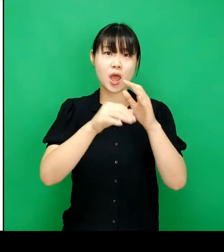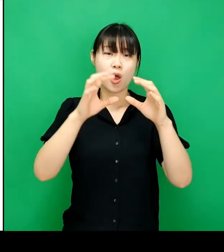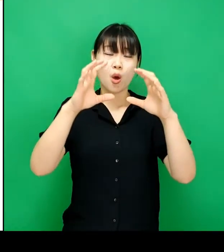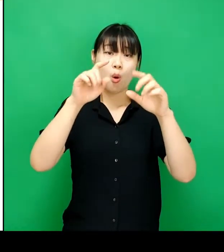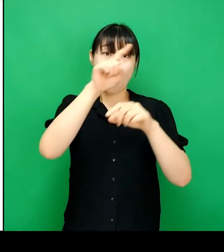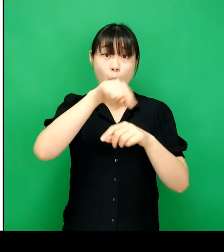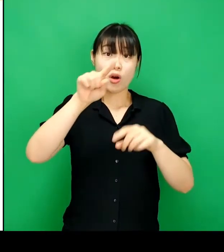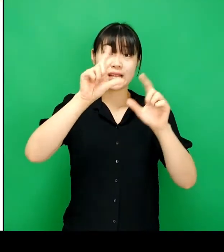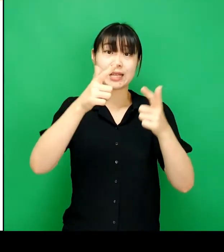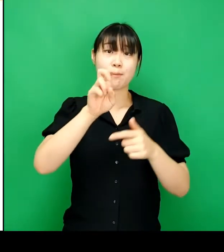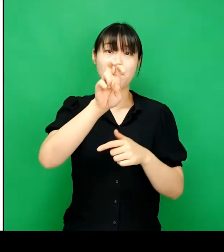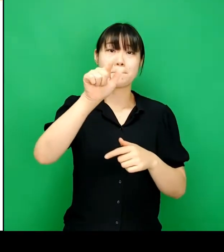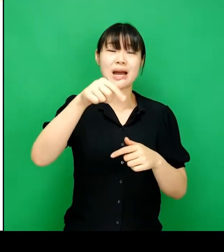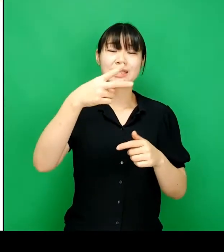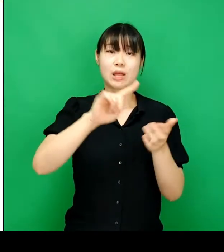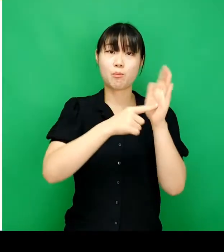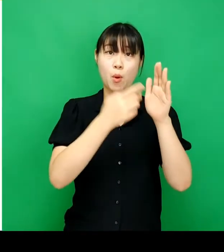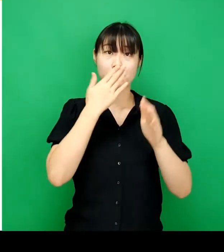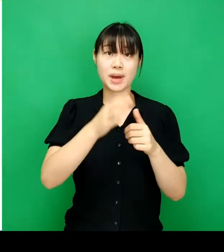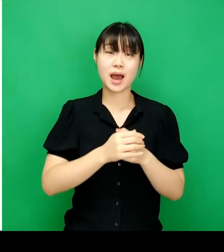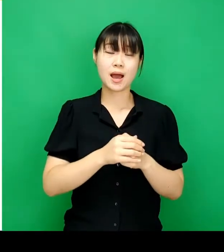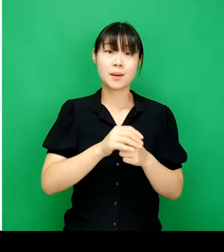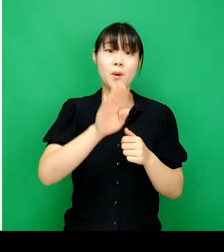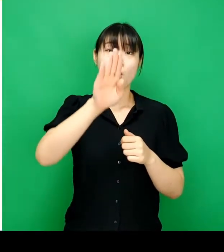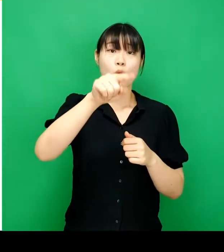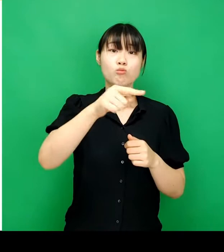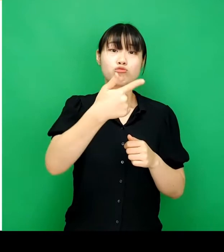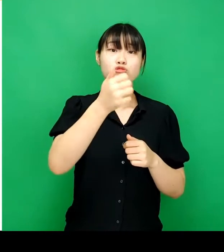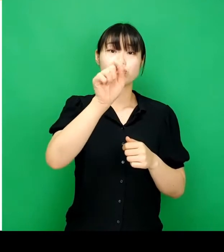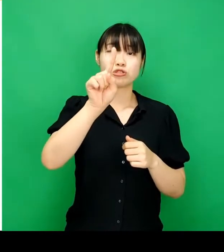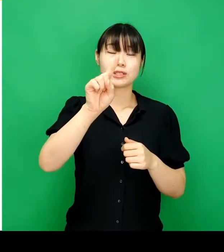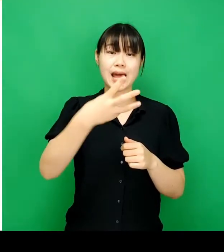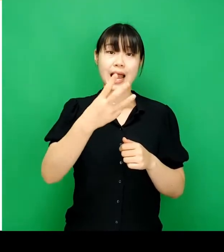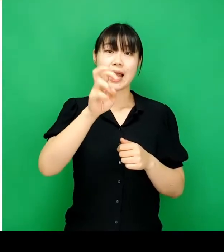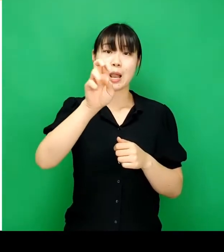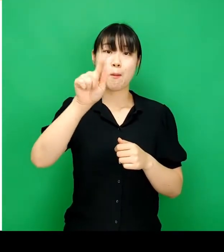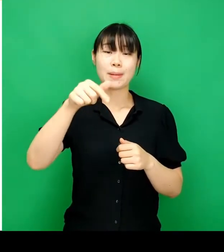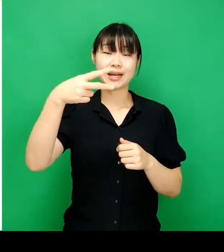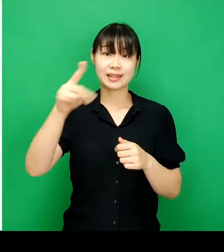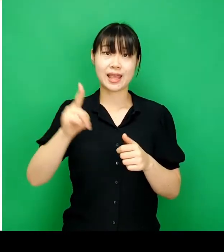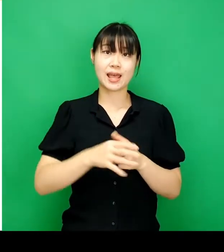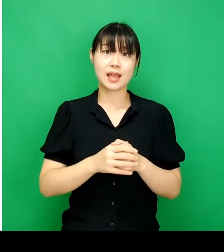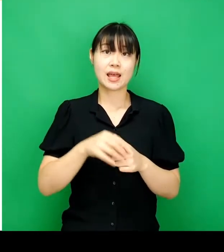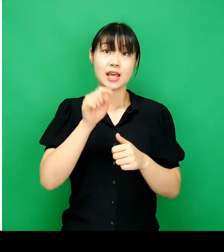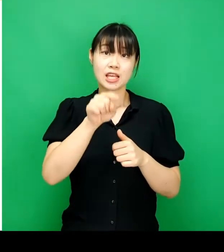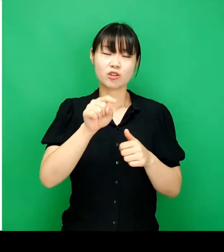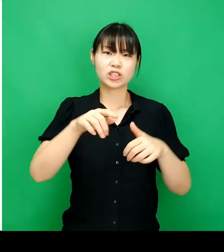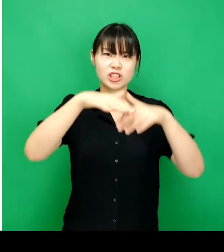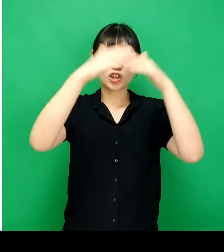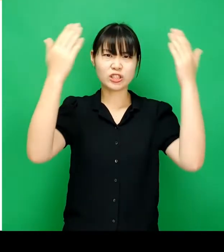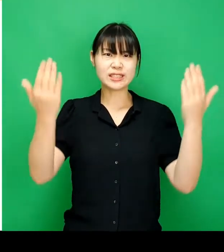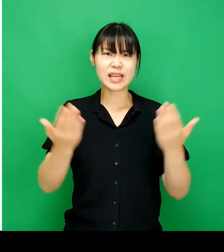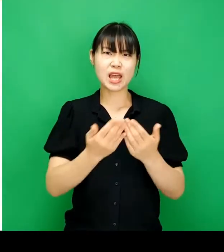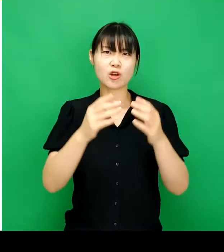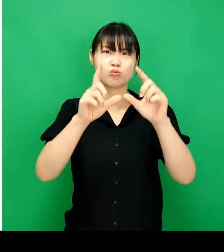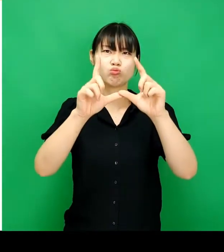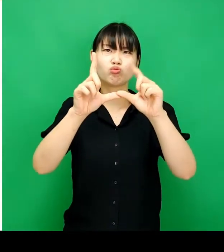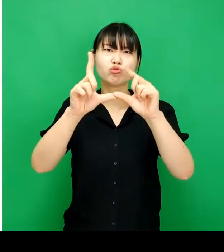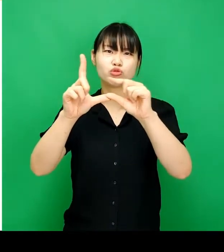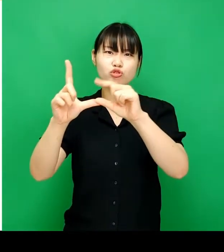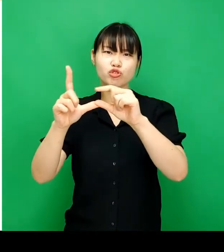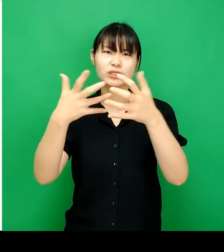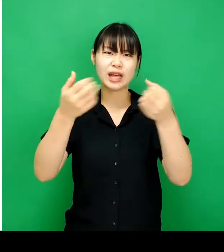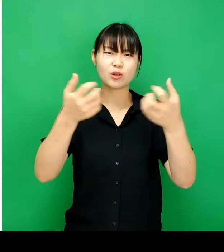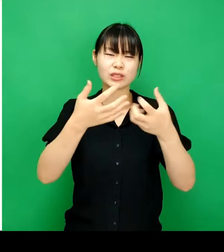비율을 표현할 때 원형이 아닌 막대차트도 사용할 수 있습니다. 바로 분할 막대차트인데요. 분할